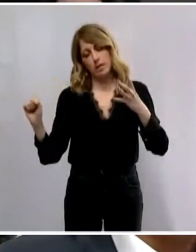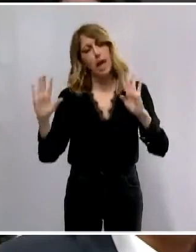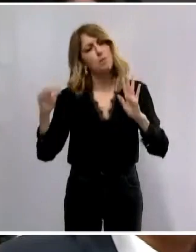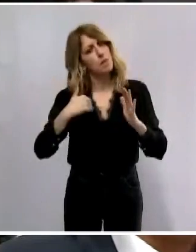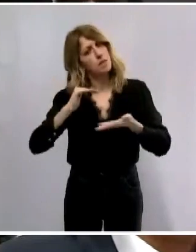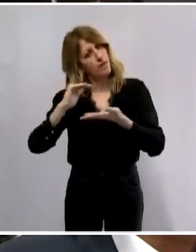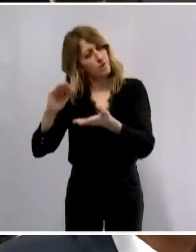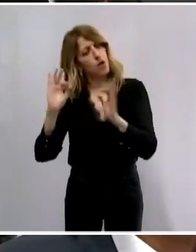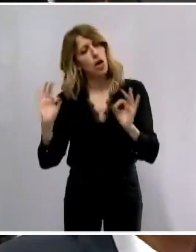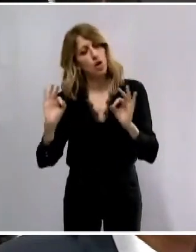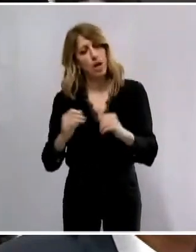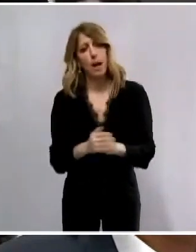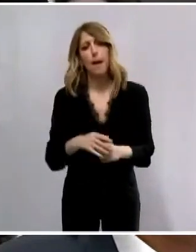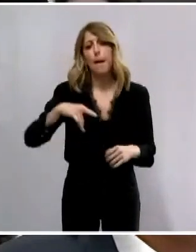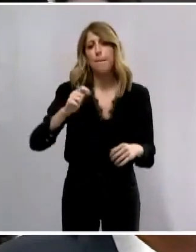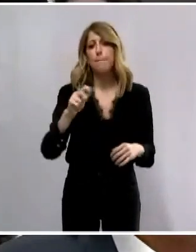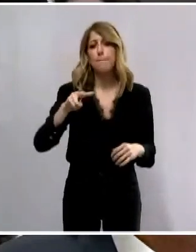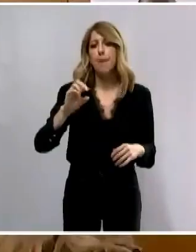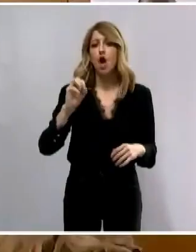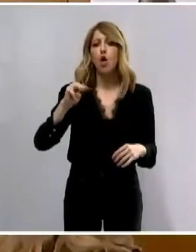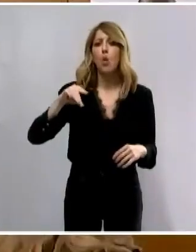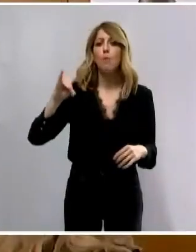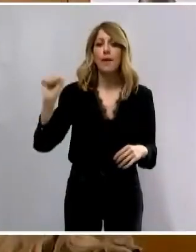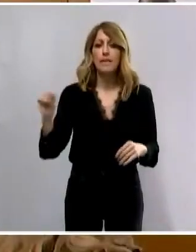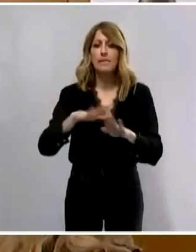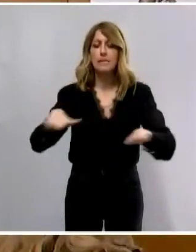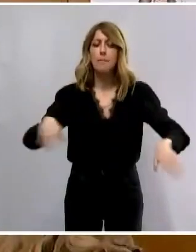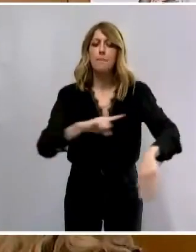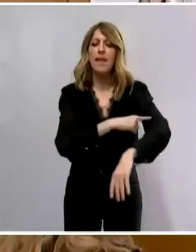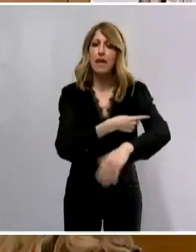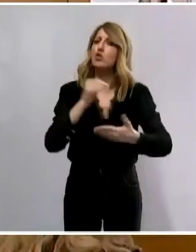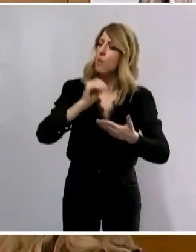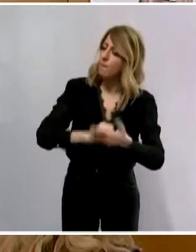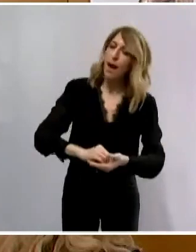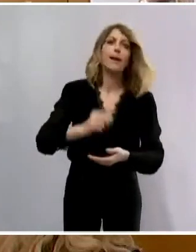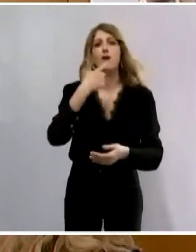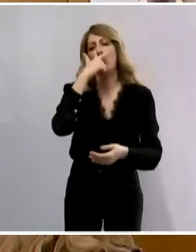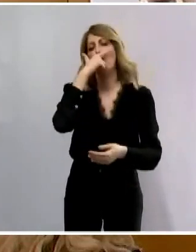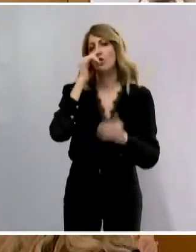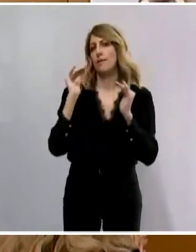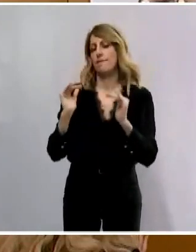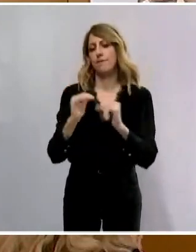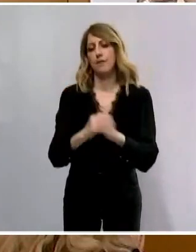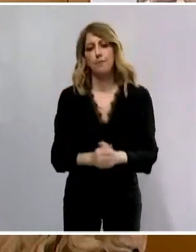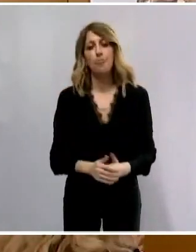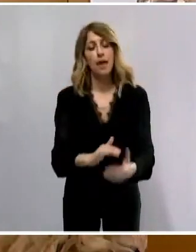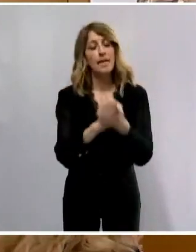Γιώργος Παχούμης, παιδίατρος, επιμελητής της Κομωτινής επίσης. Συγχαρητήρια σ' όλους, Υπουργέ.